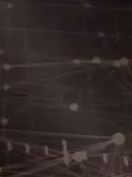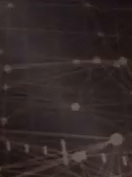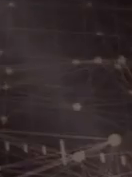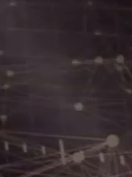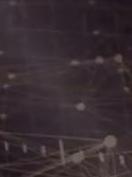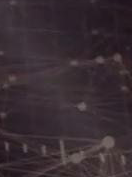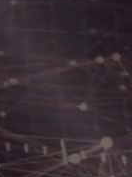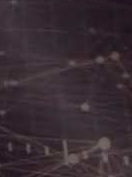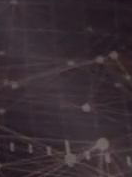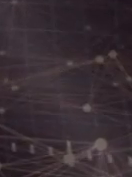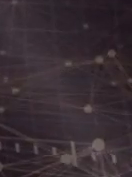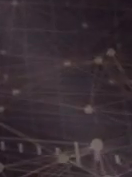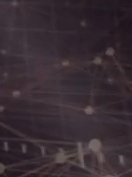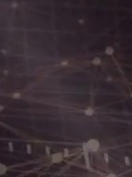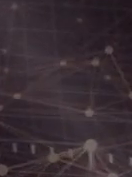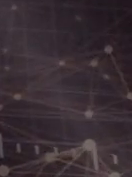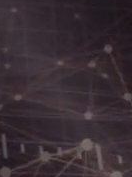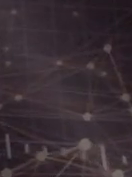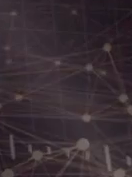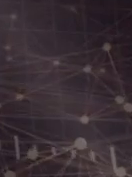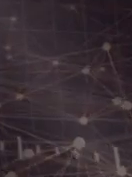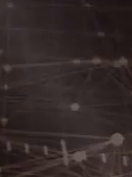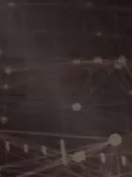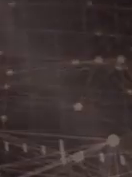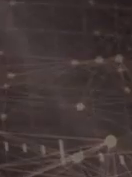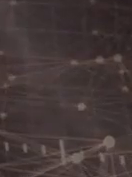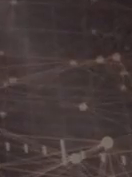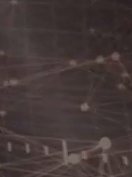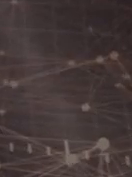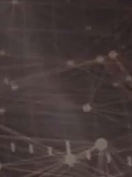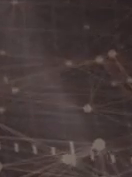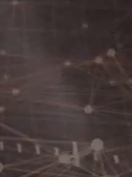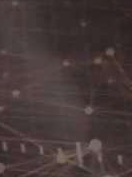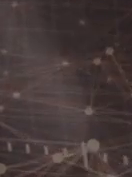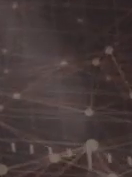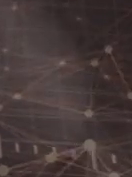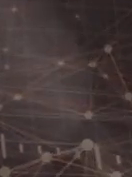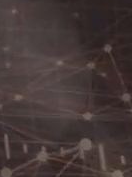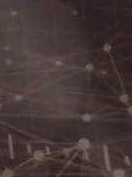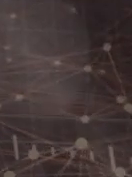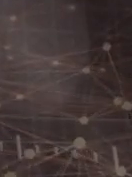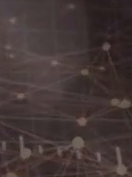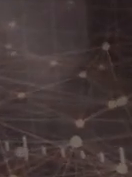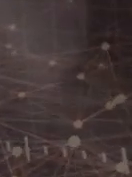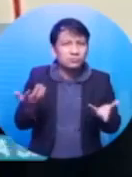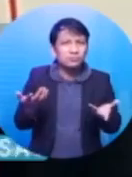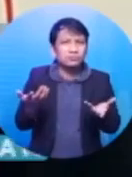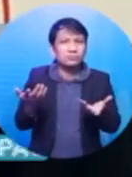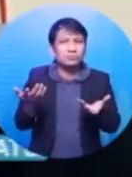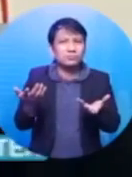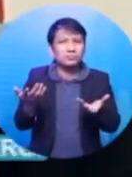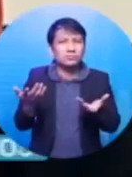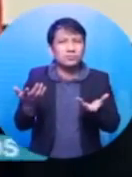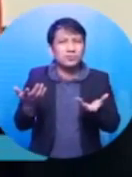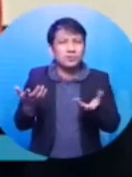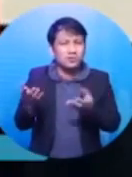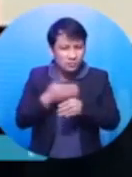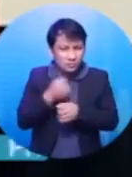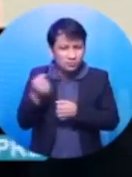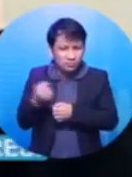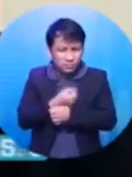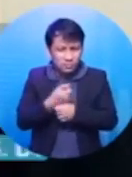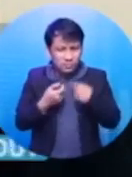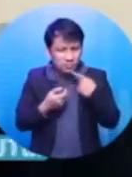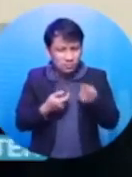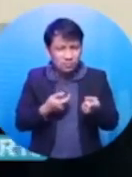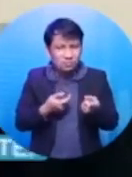po yung sinigawan niya po ako. Kaya tinanong ko siya, Ma, ba't ka ba nagagalit? Ano ba ginawa ako? Tapos doon na po nag-umpisa. Sinigawan na po niya